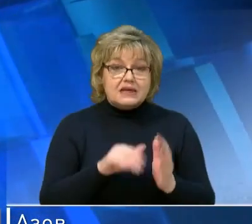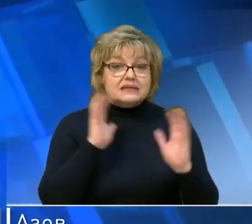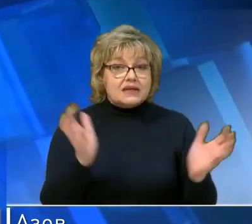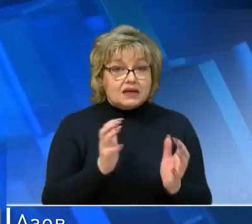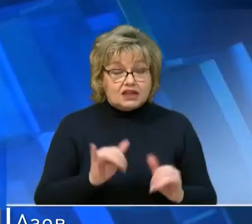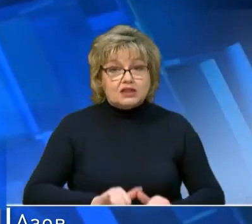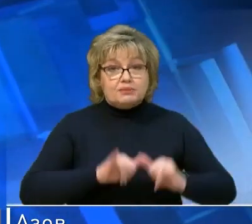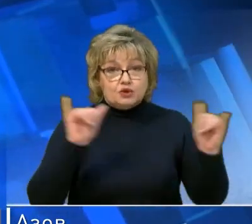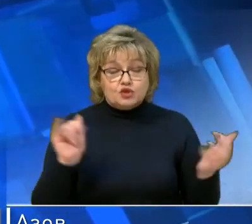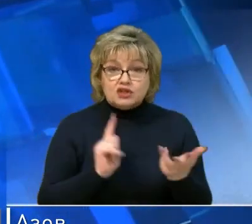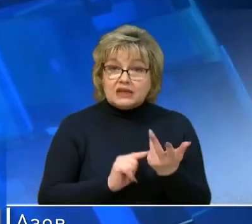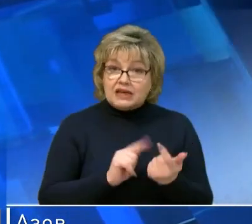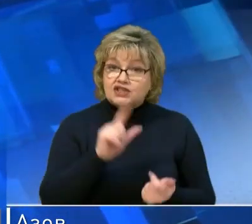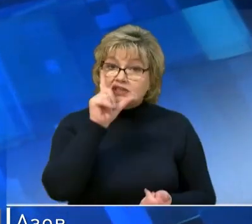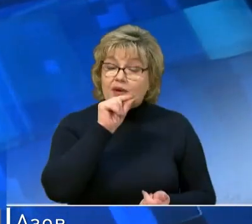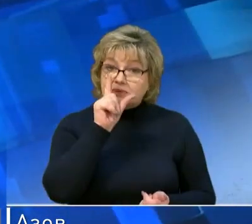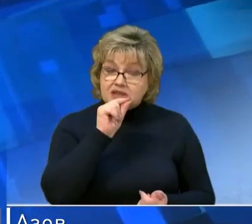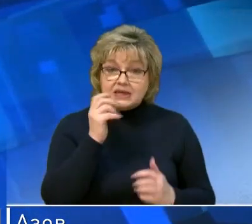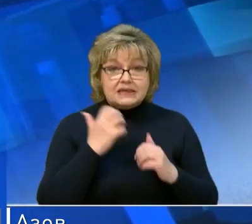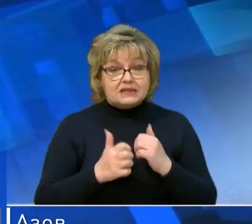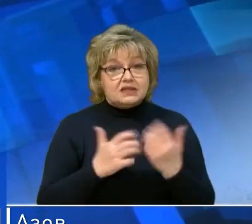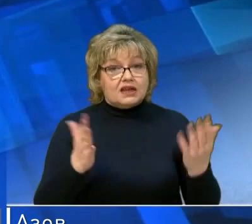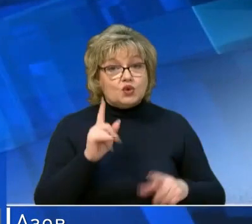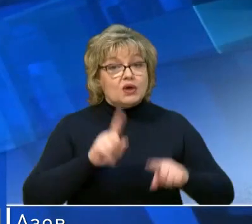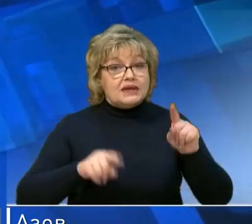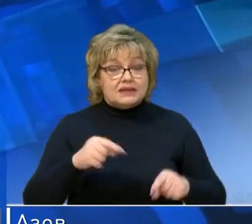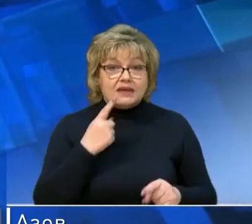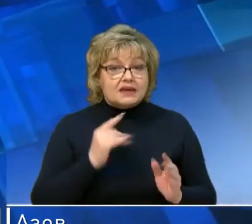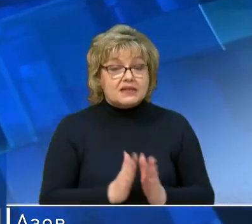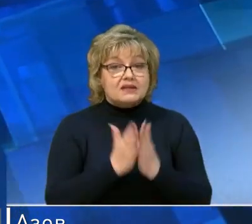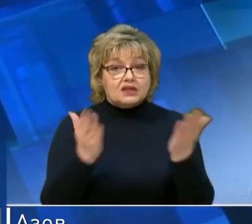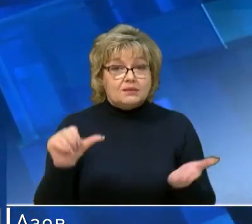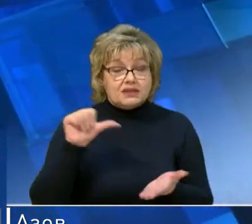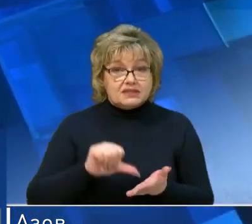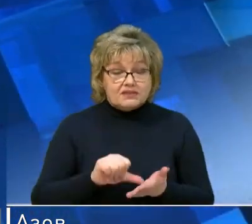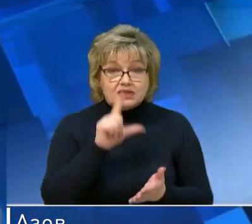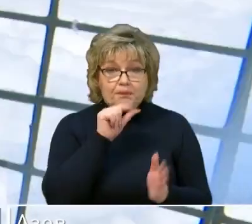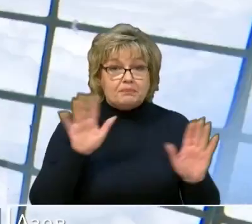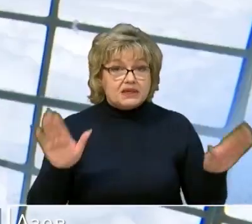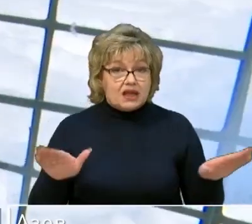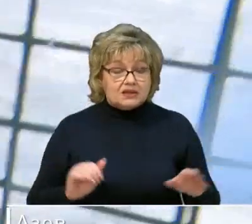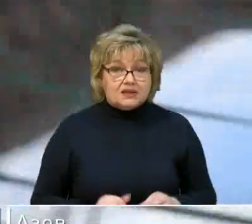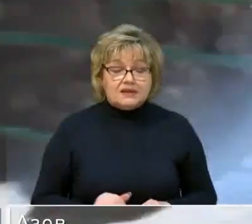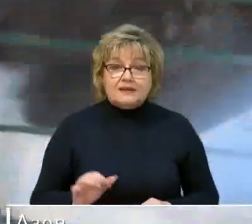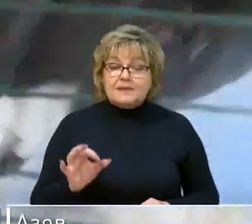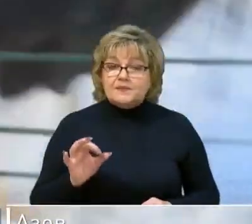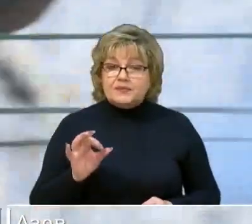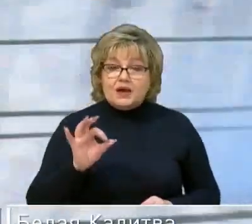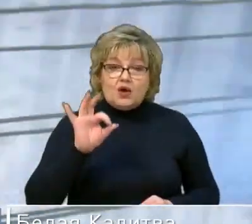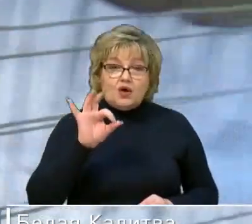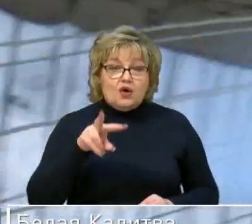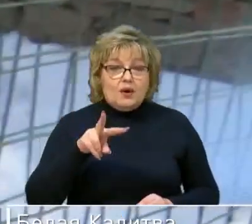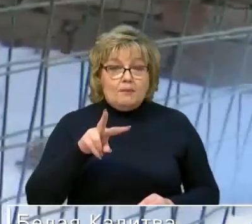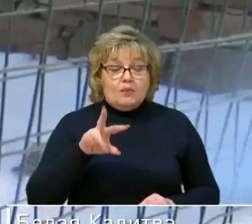сохранить и приумножить количество питомцев, среди которых и редкие краснокнижие представители пернатых. Белоплечий орлан